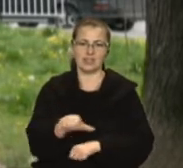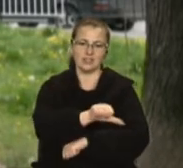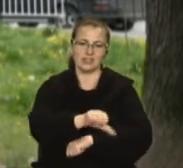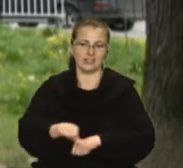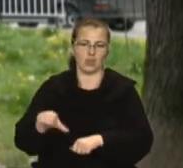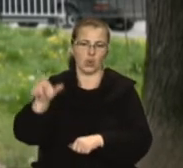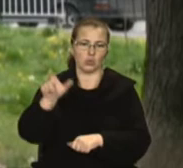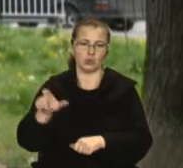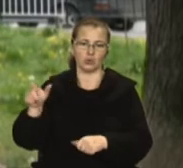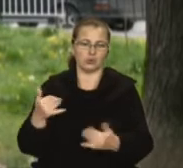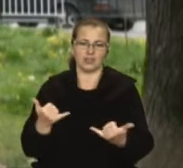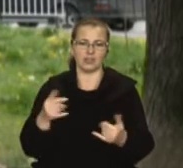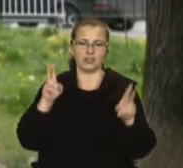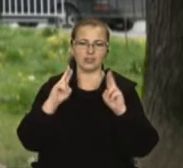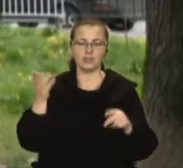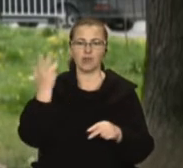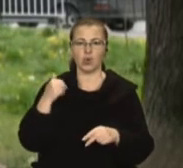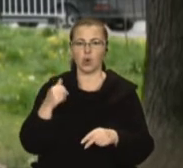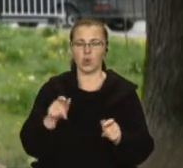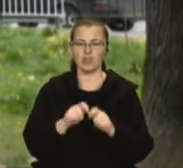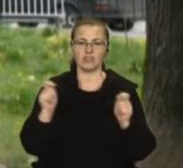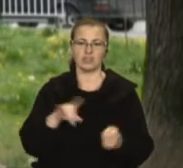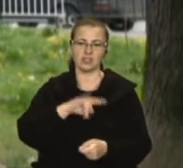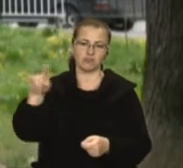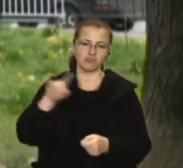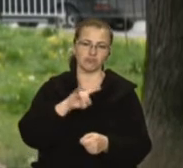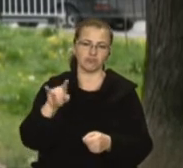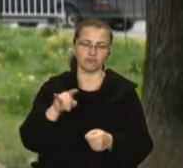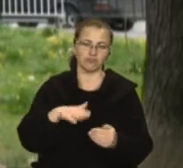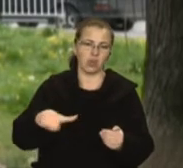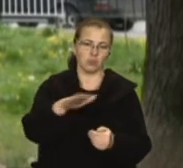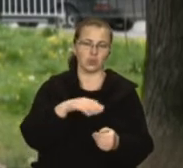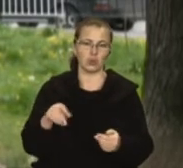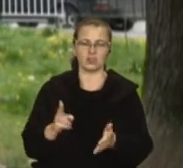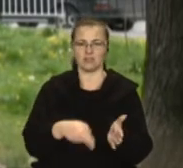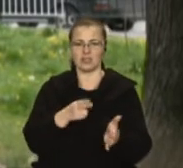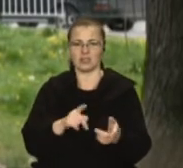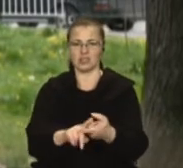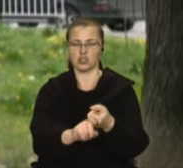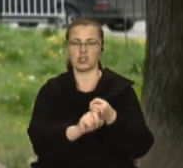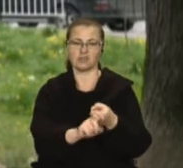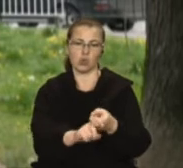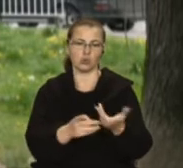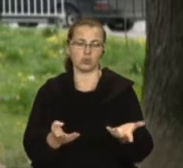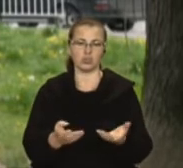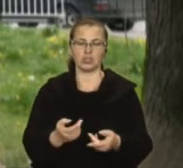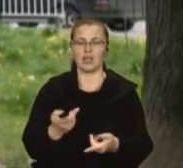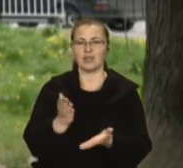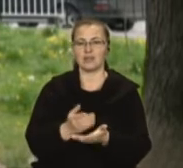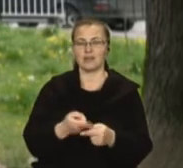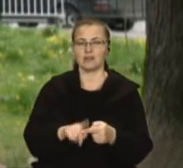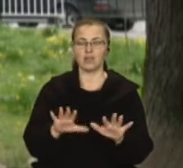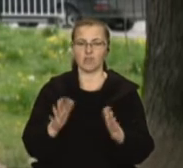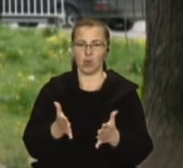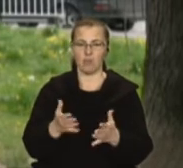ми сьогодні не знаємо, коли відкриється авіапростір чи міжнародне залізничне сполучення. І є цей момент